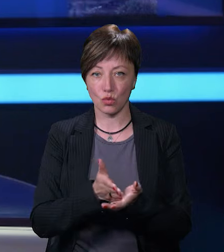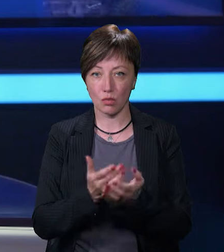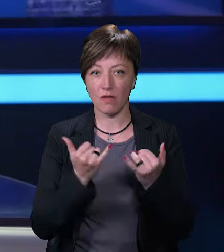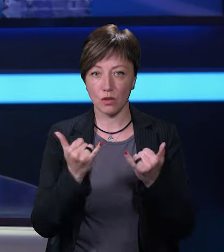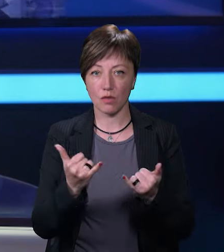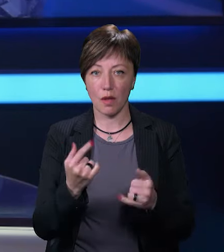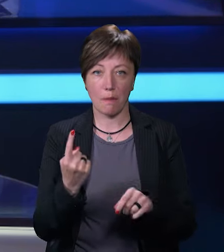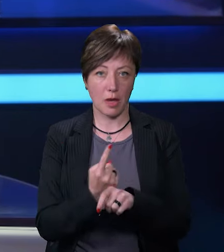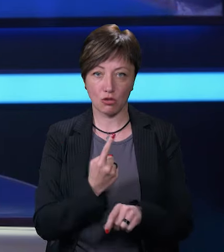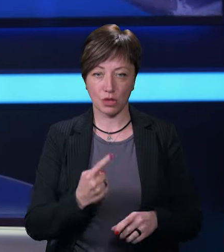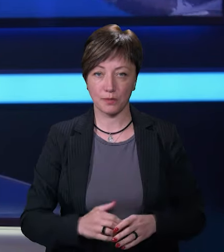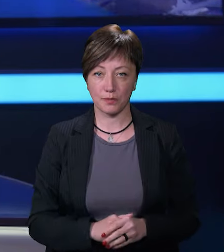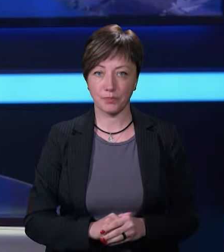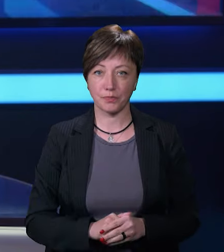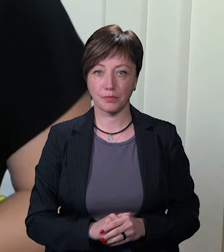влаштували вперше.